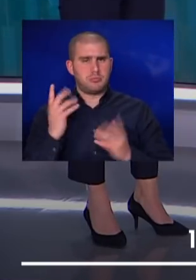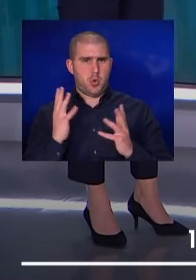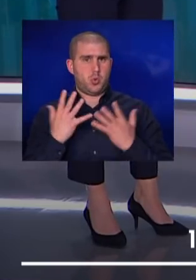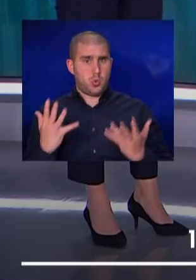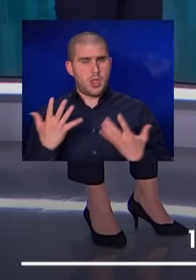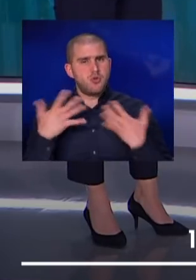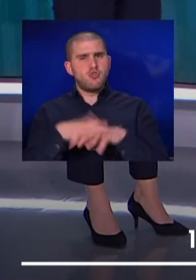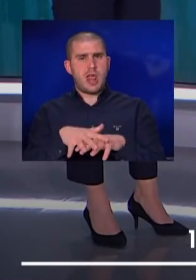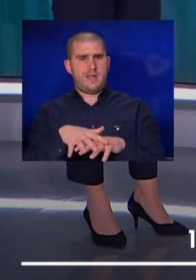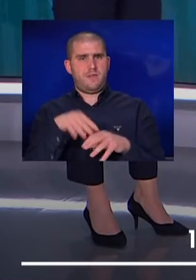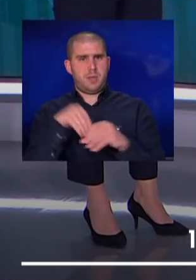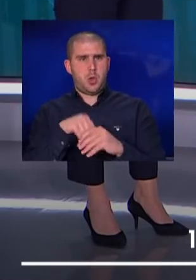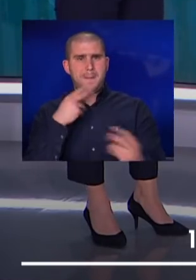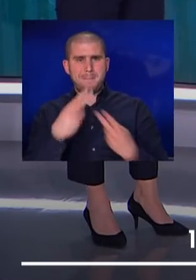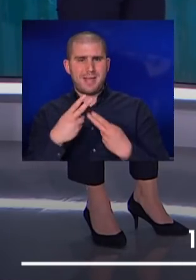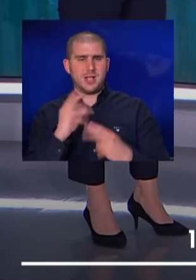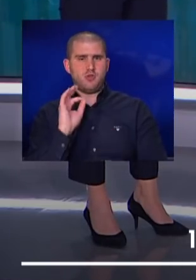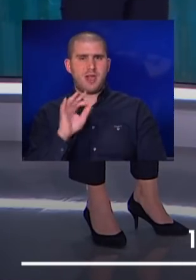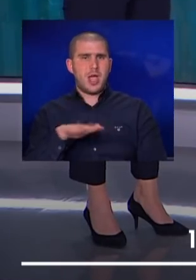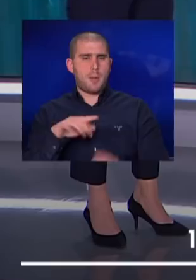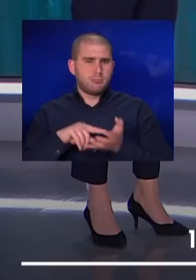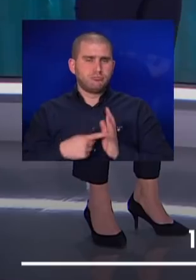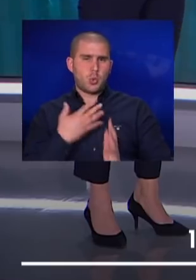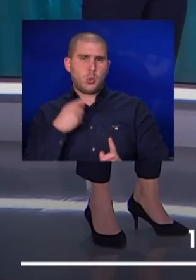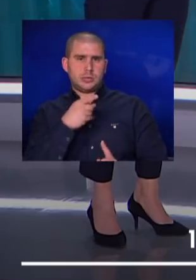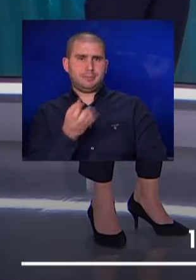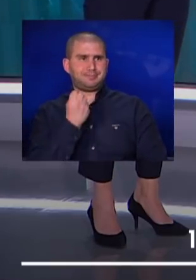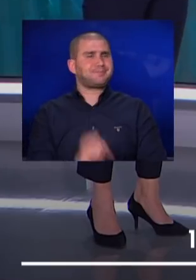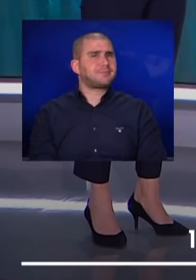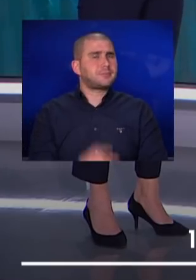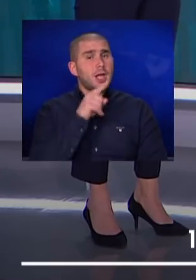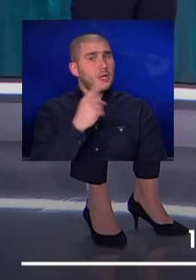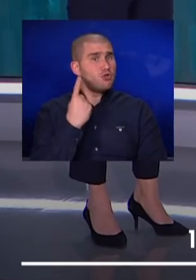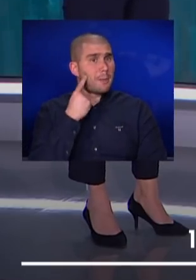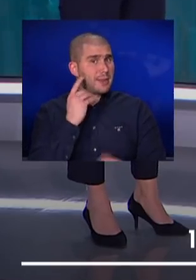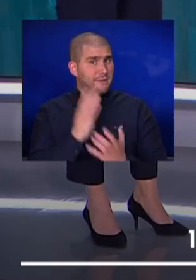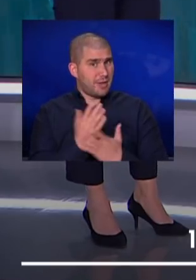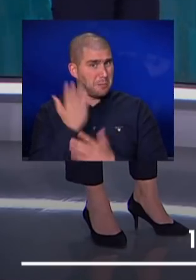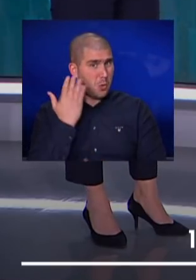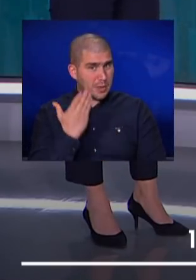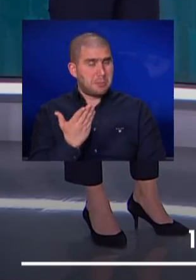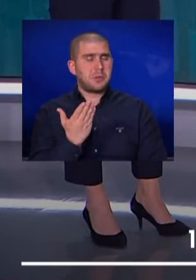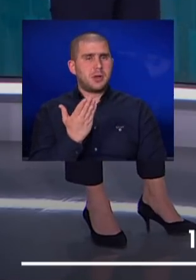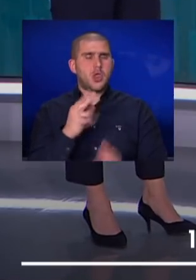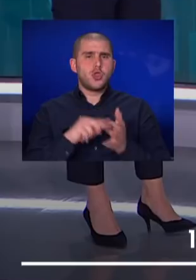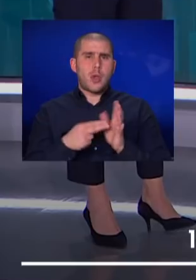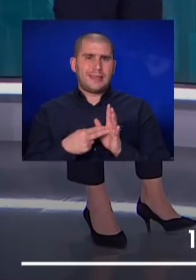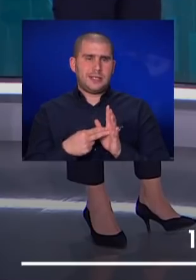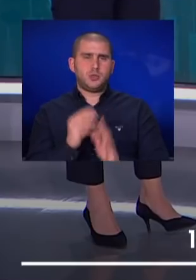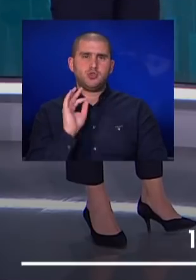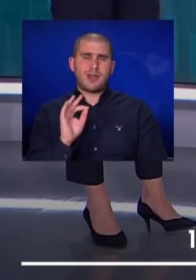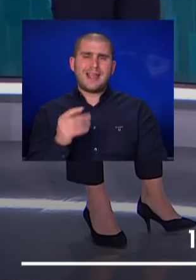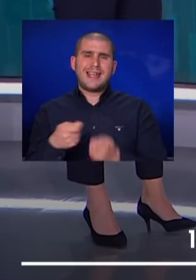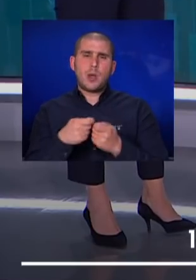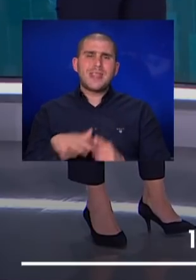להשתלב בתוך המענה הכולל שאירופה שואפת להגיע אליו. אתה שומע יחד עם כולנו את התוכנית הזאת של הייחוד